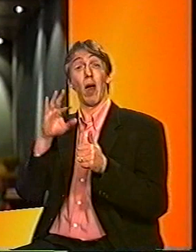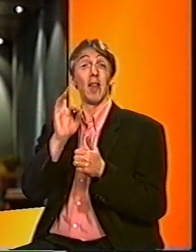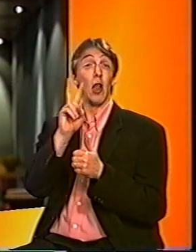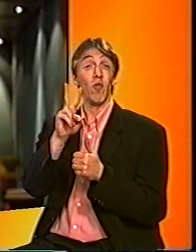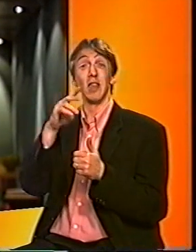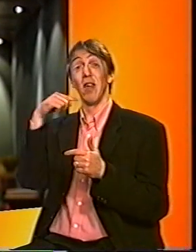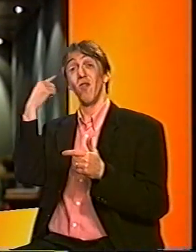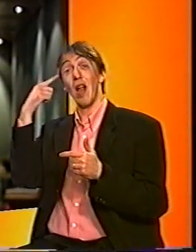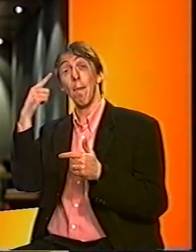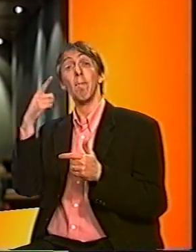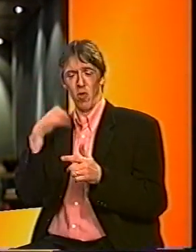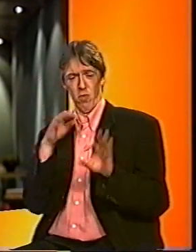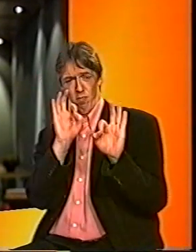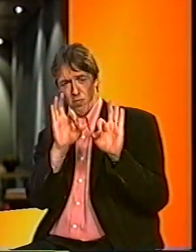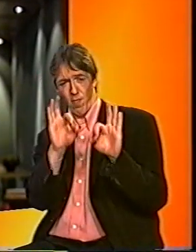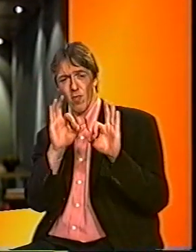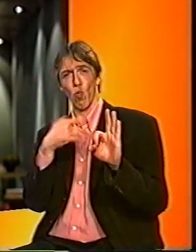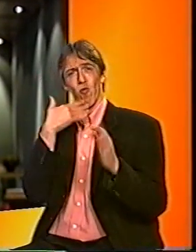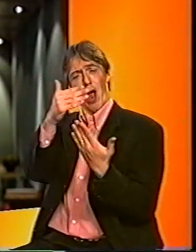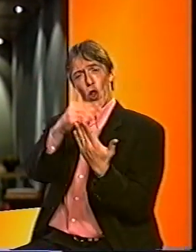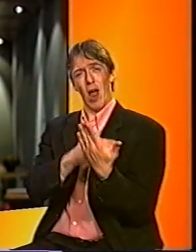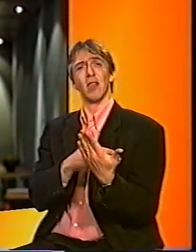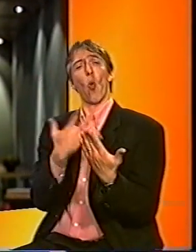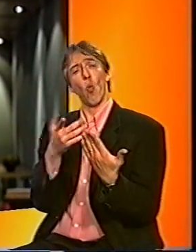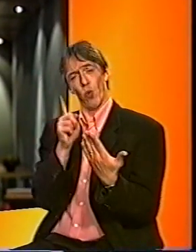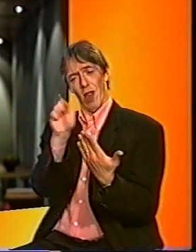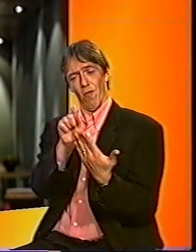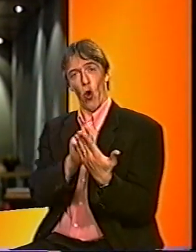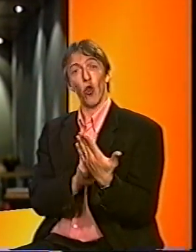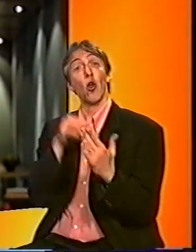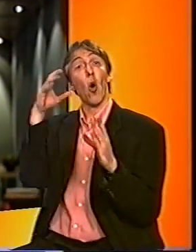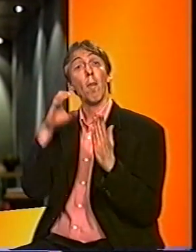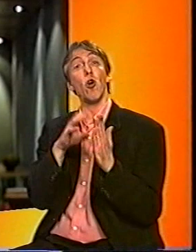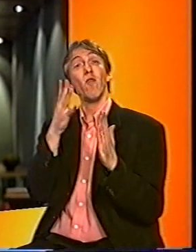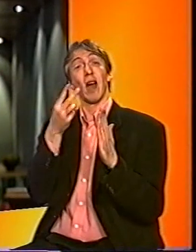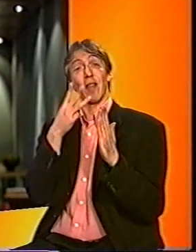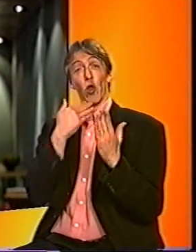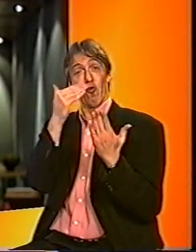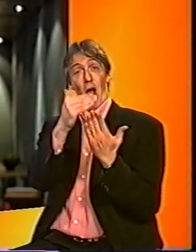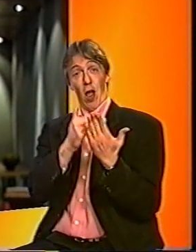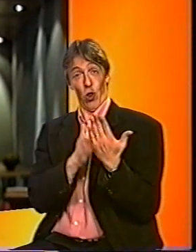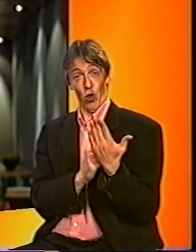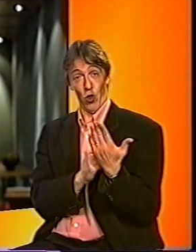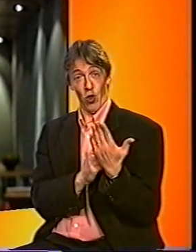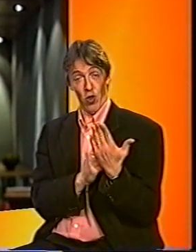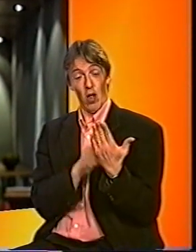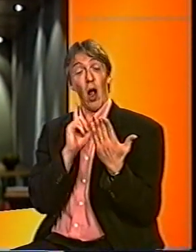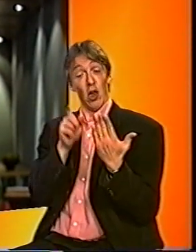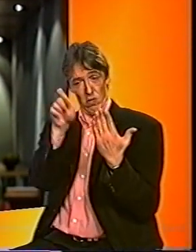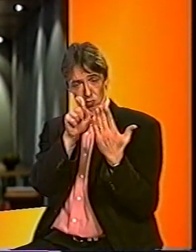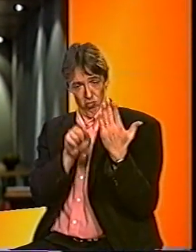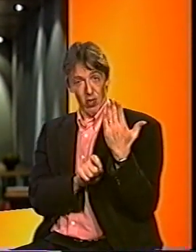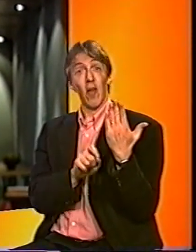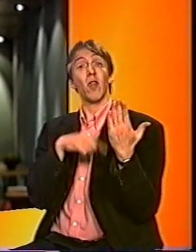vullen. En die vragenlijst bestaat uit 34 vragen. En op basis van de antwoorden in die vragenlijst rolt er via de computer, rolt er